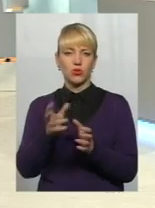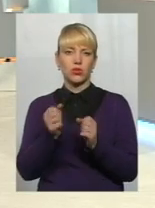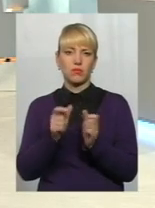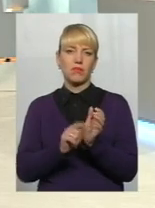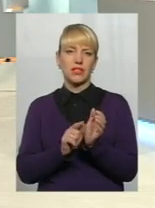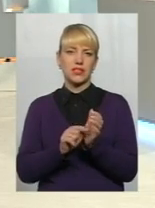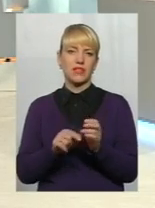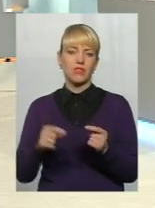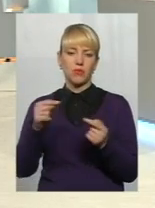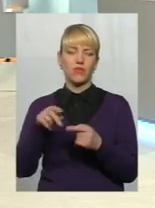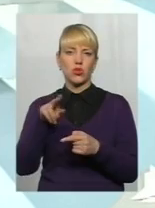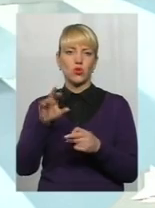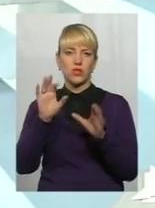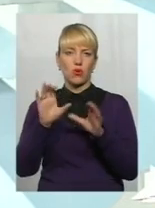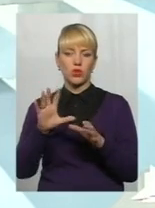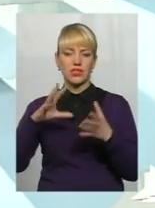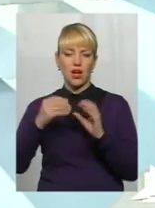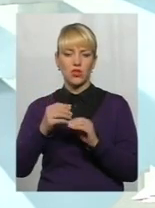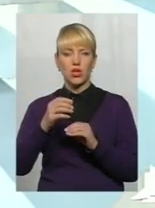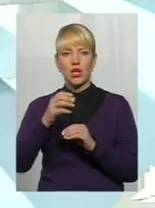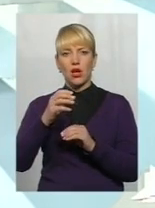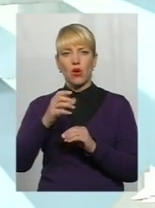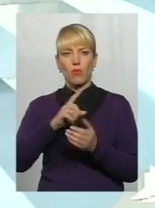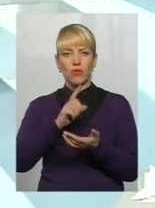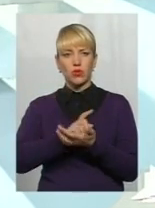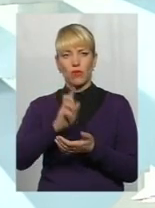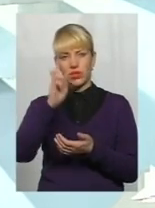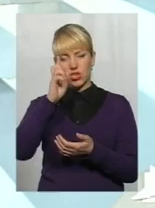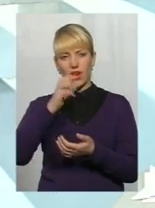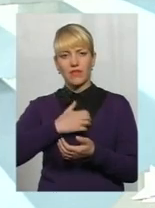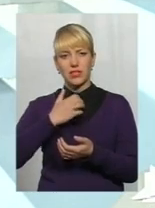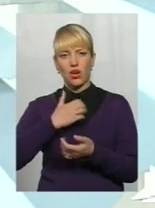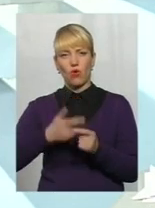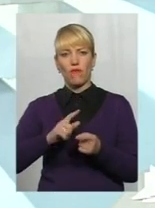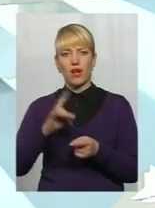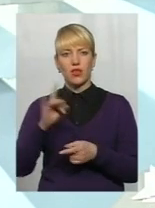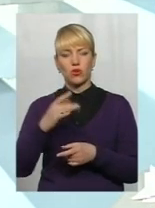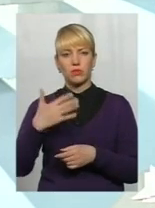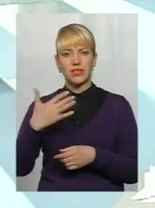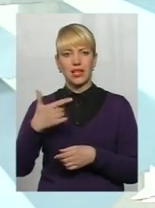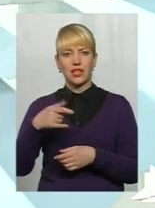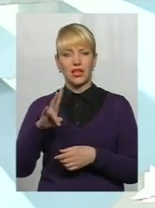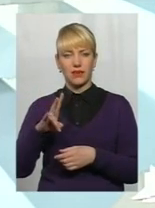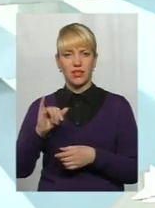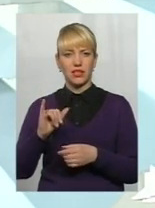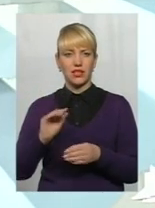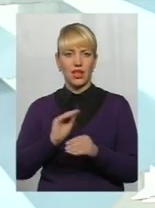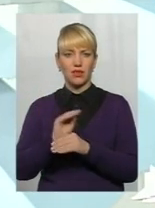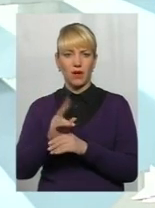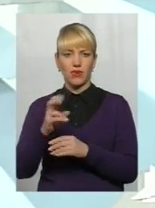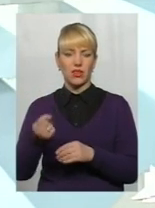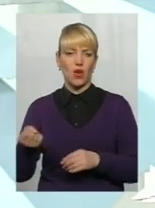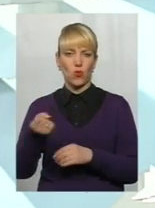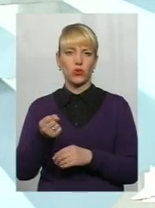пенсію відповідно до закону про загальнообов'язкове державне пенсійне страхування, вона встановлена в розмірі 50 гривень. І надбавки на